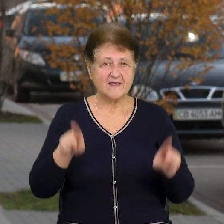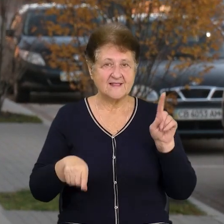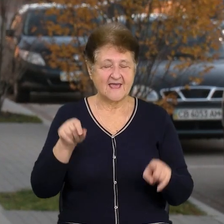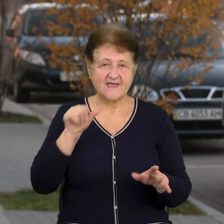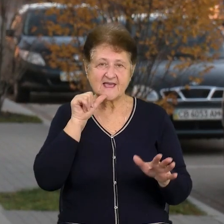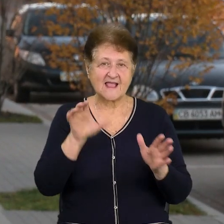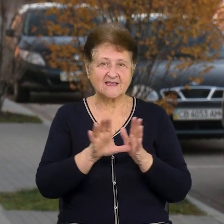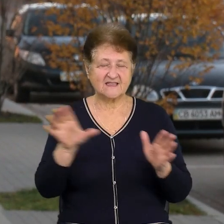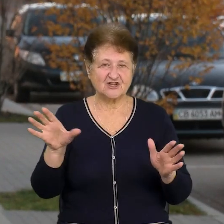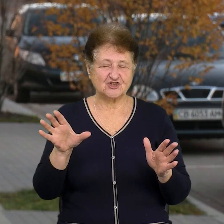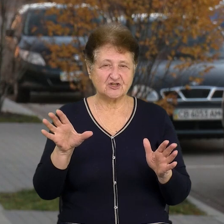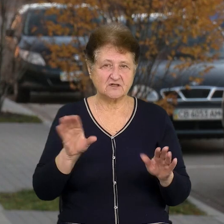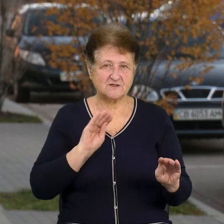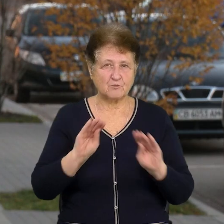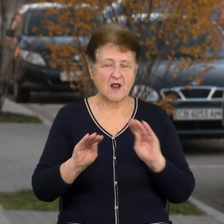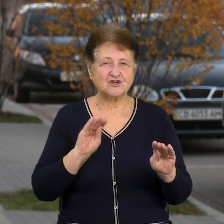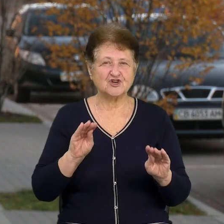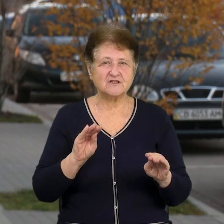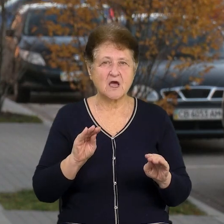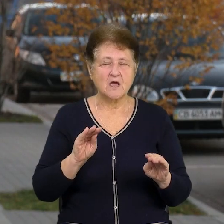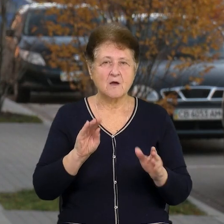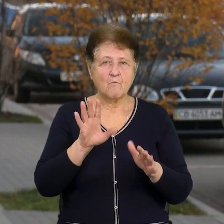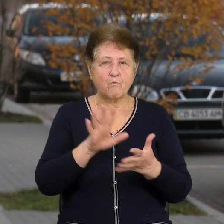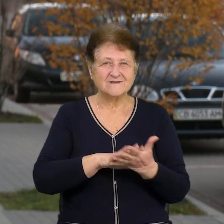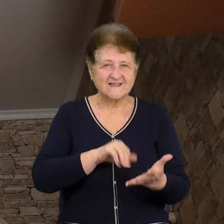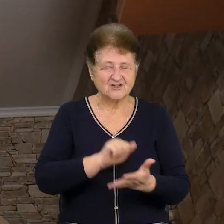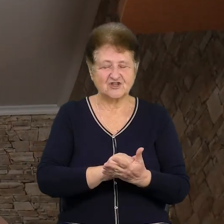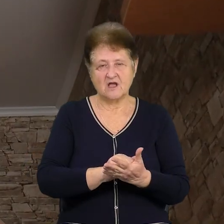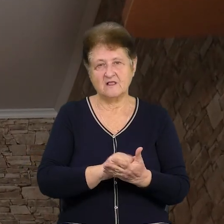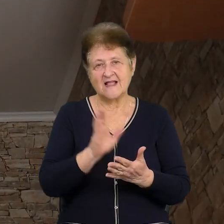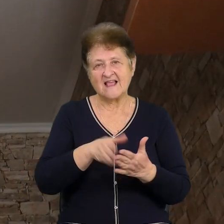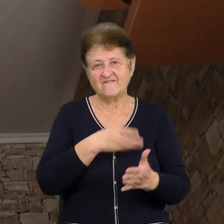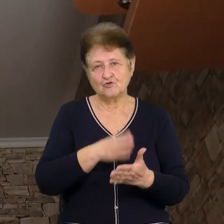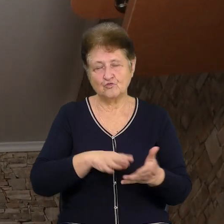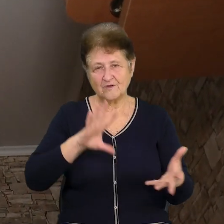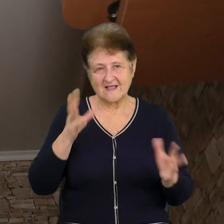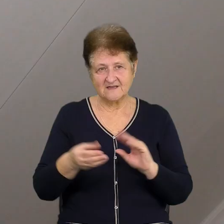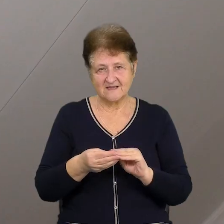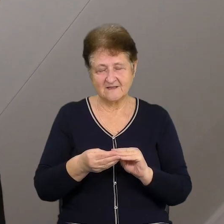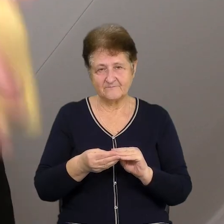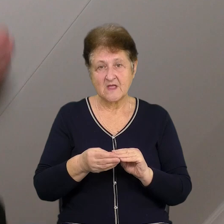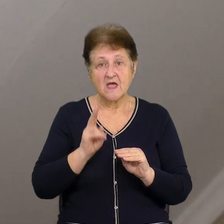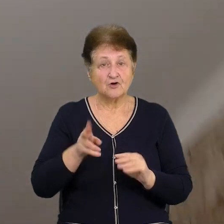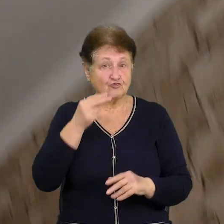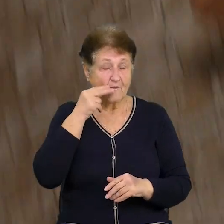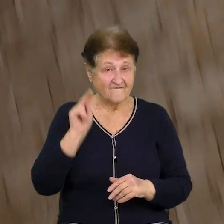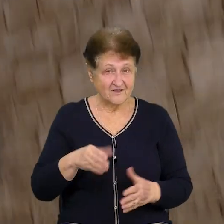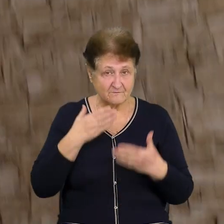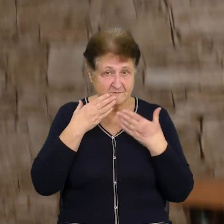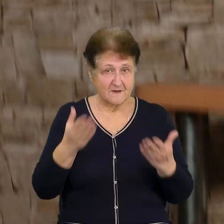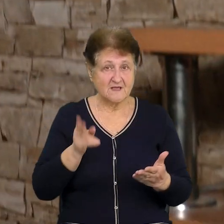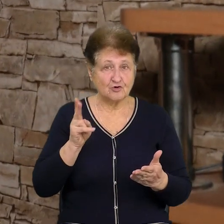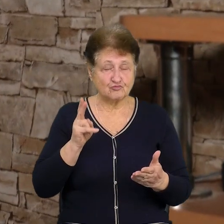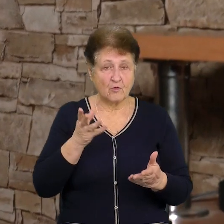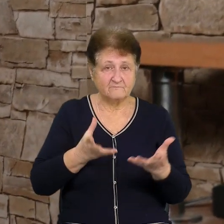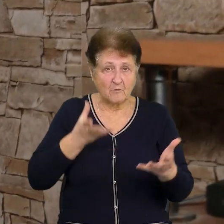електричні спорядження постраждало, то ліквідовують наслідки. На питання мешканців будинку, хто винен та хто компенсує